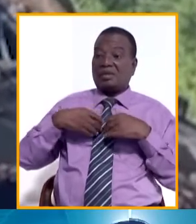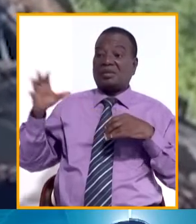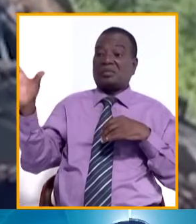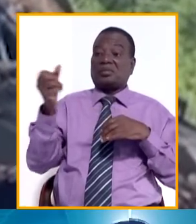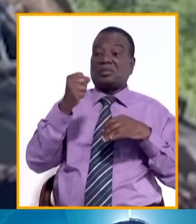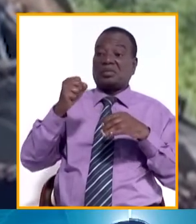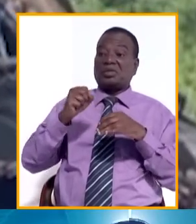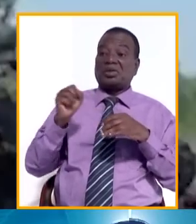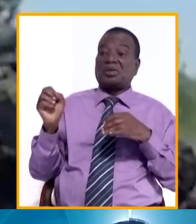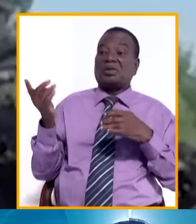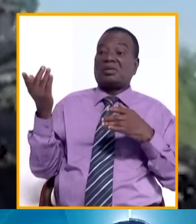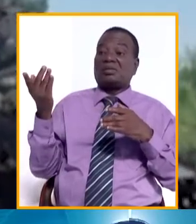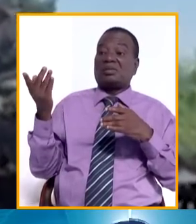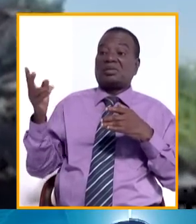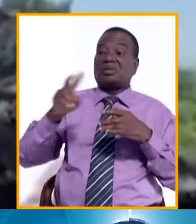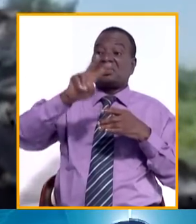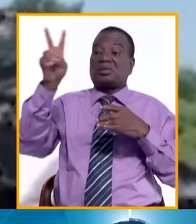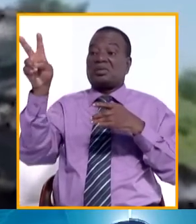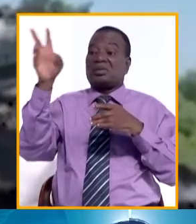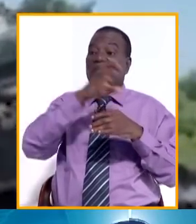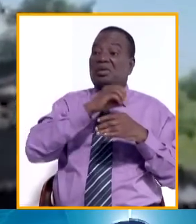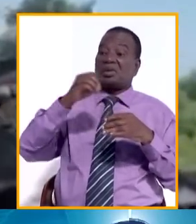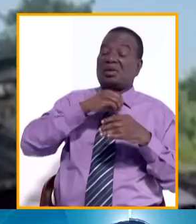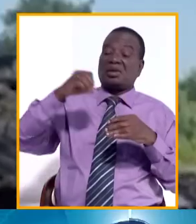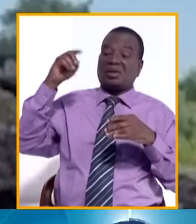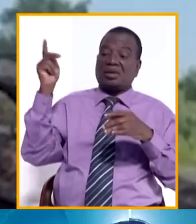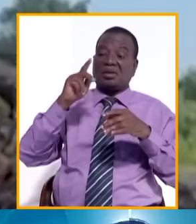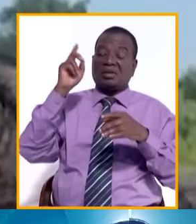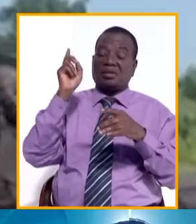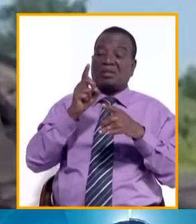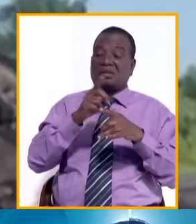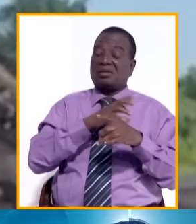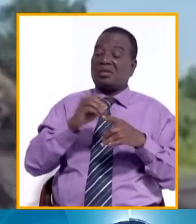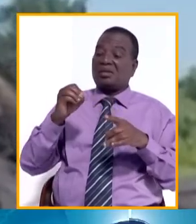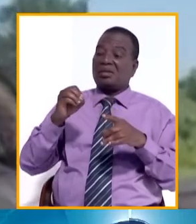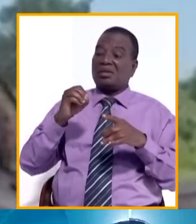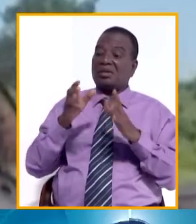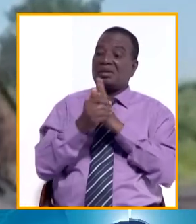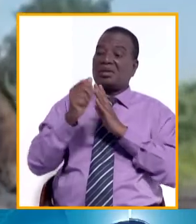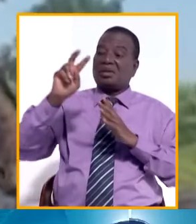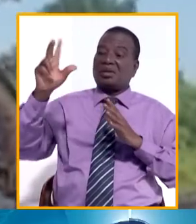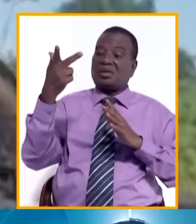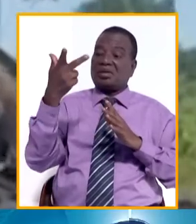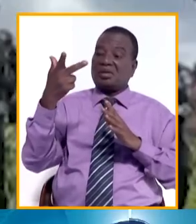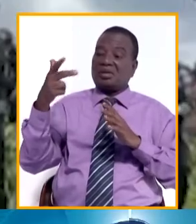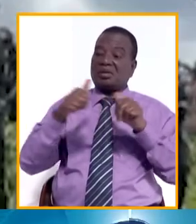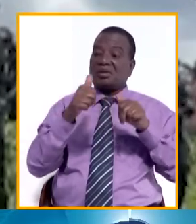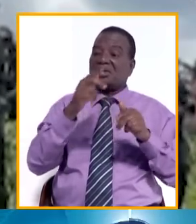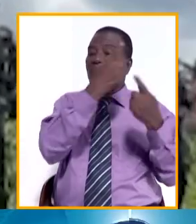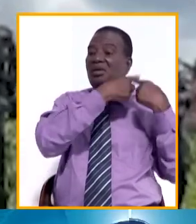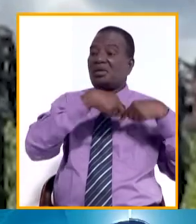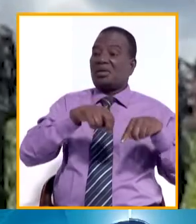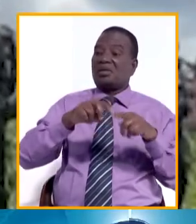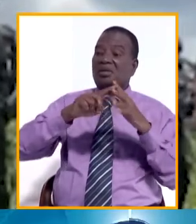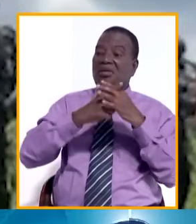amenant à une réponse militaire. Kigali affirme qu'il a pris des mesures défensives suite à ce qu'il qualifie de troisième acte du genre depuis le début